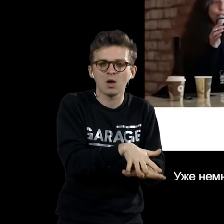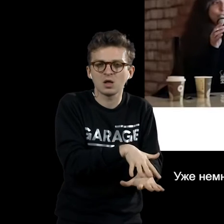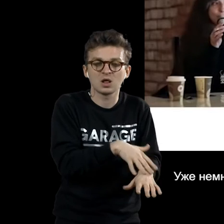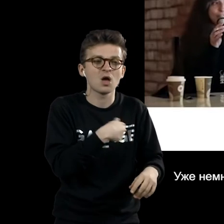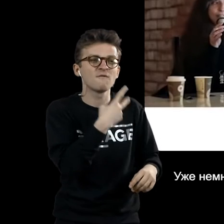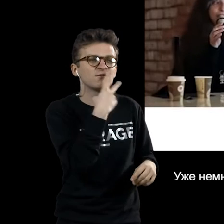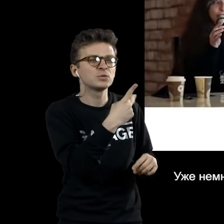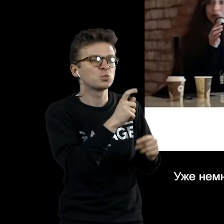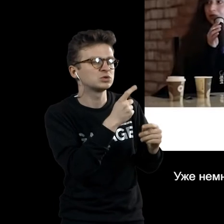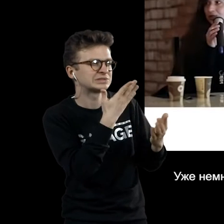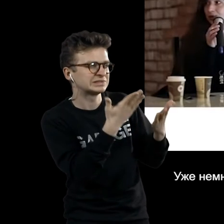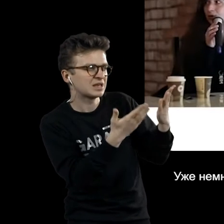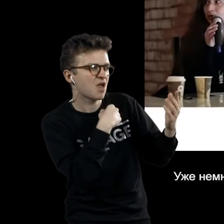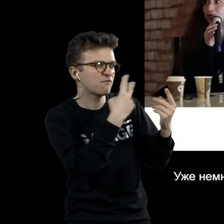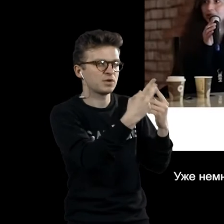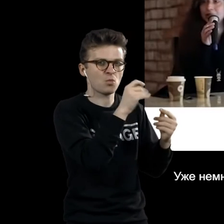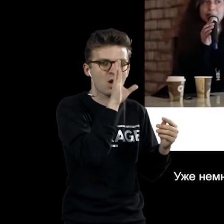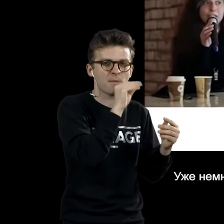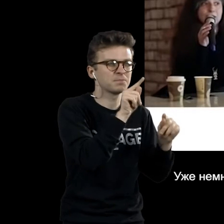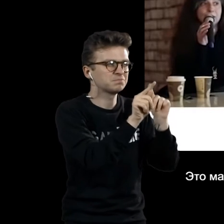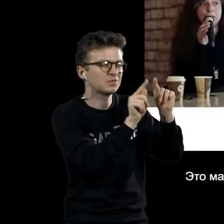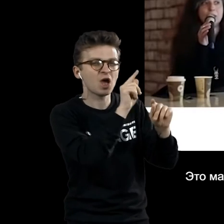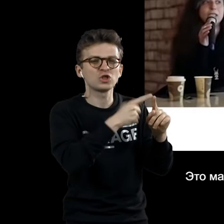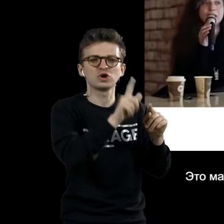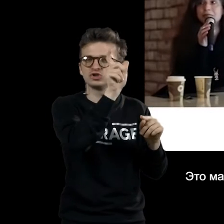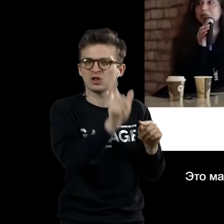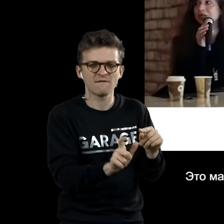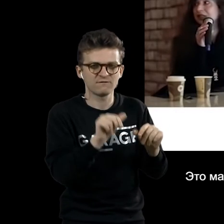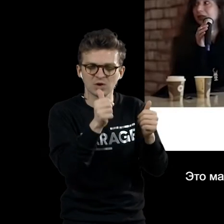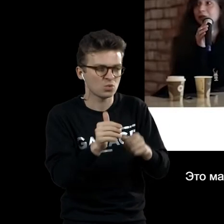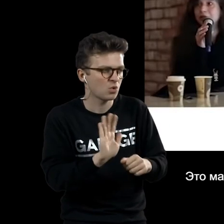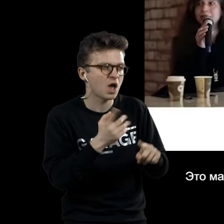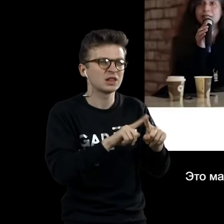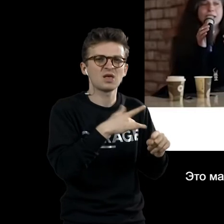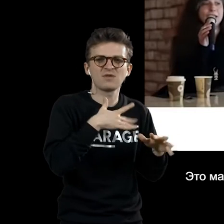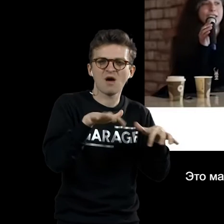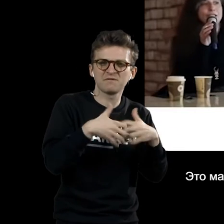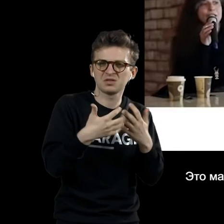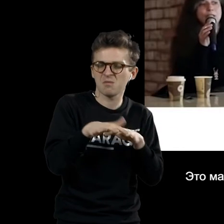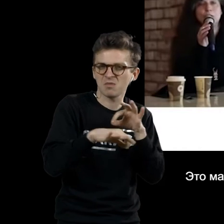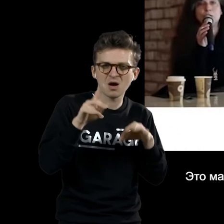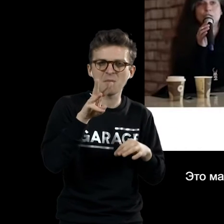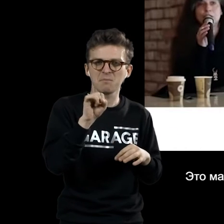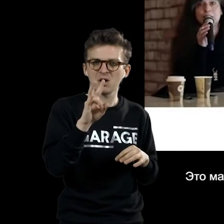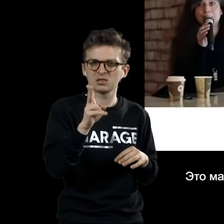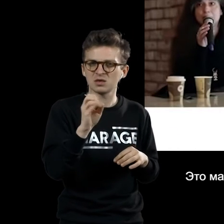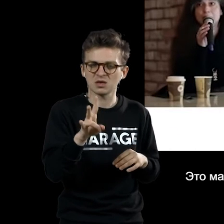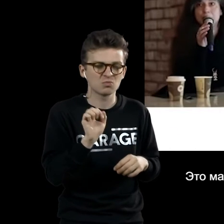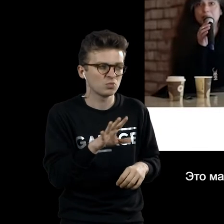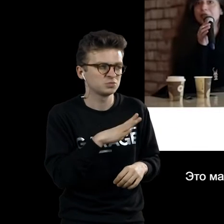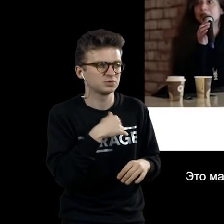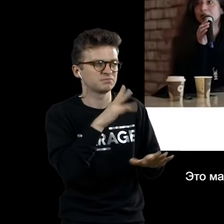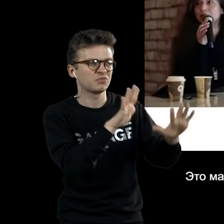различать, что там. Это не человеческая фигура решительна. Это манекен, вернее, это автомат. Это отчасти похоже на